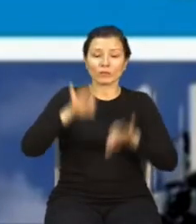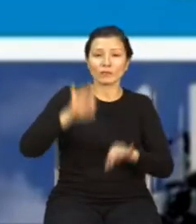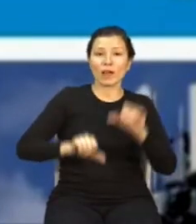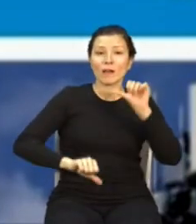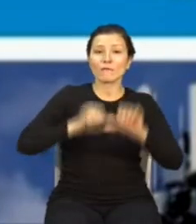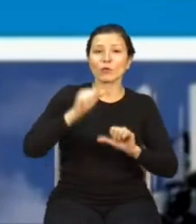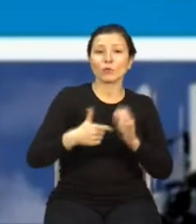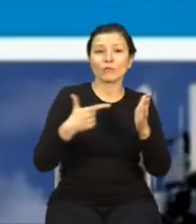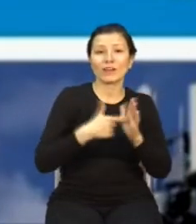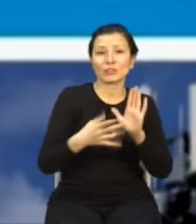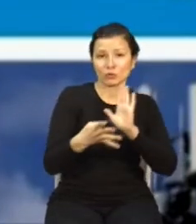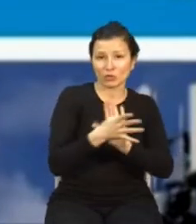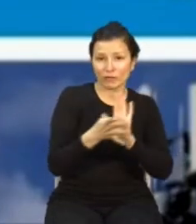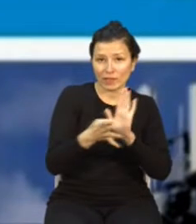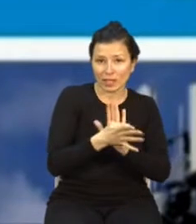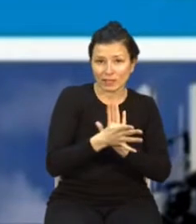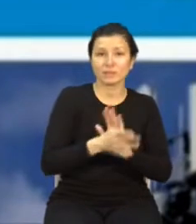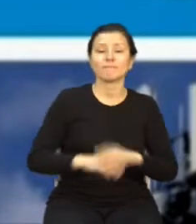2019,